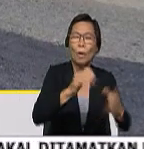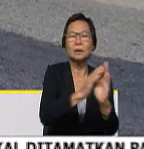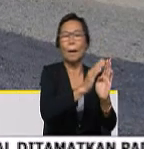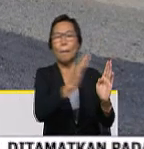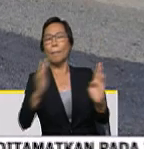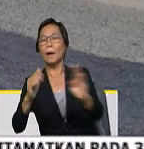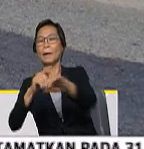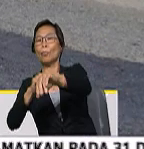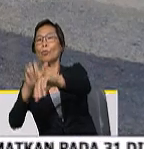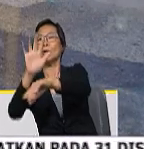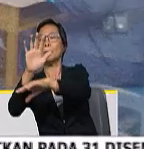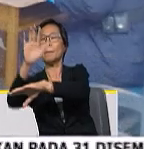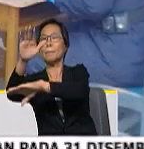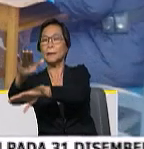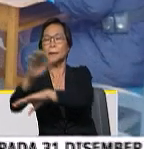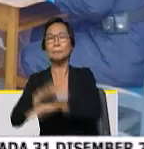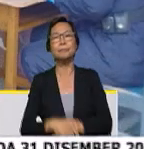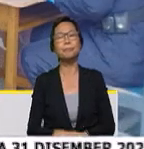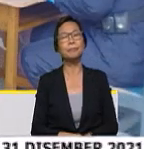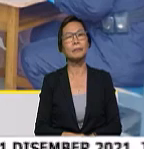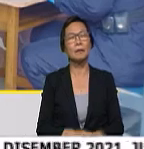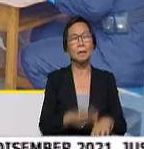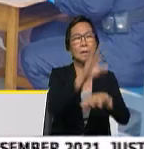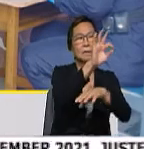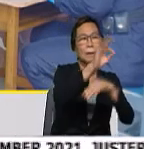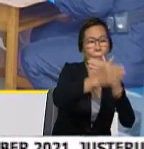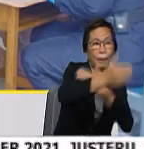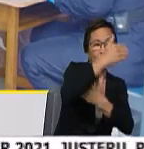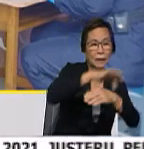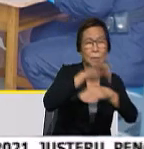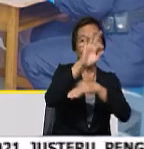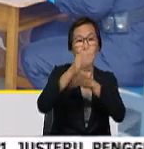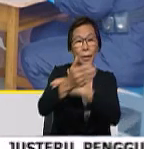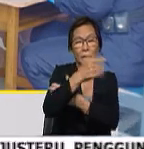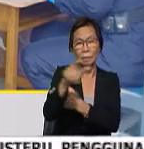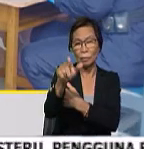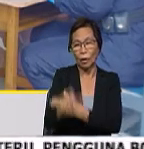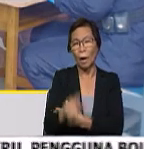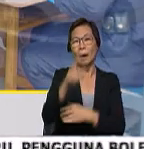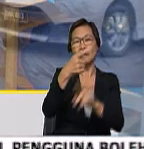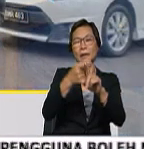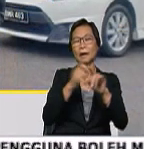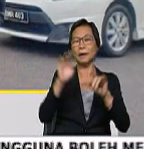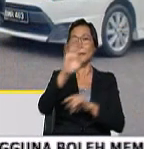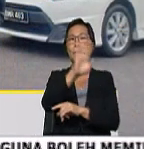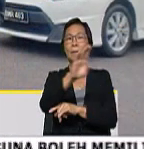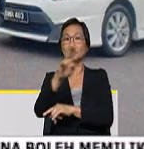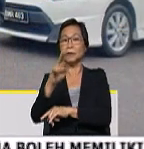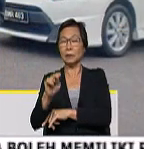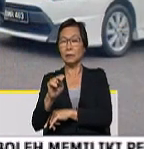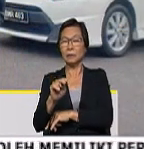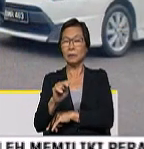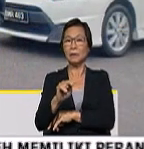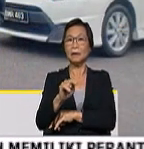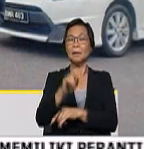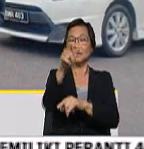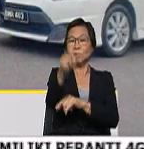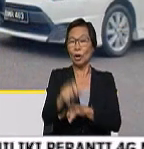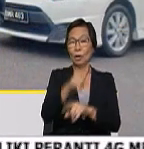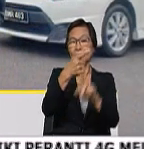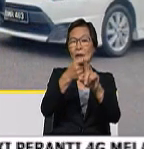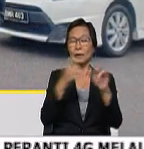.30 petang. Sebentar itu, setelah pukul 9 pagi tadi menyaksikan calon dari Barisan Nasional iaitu calon